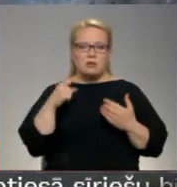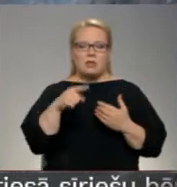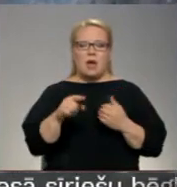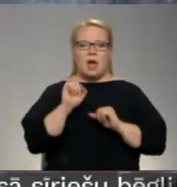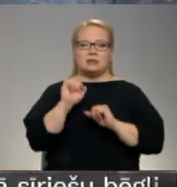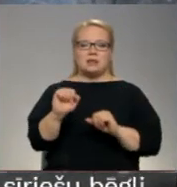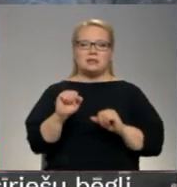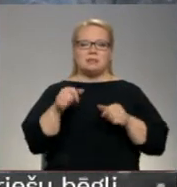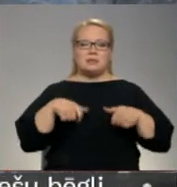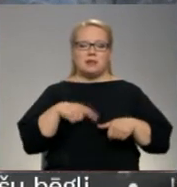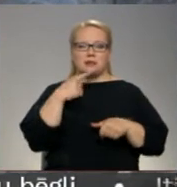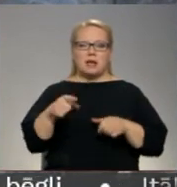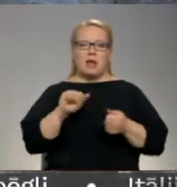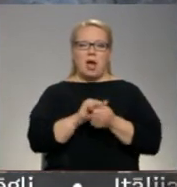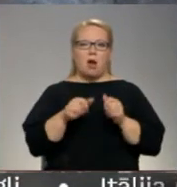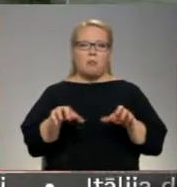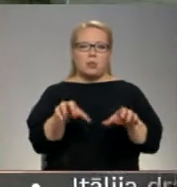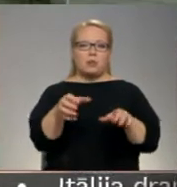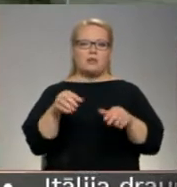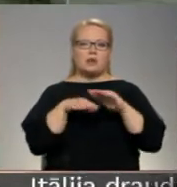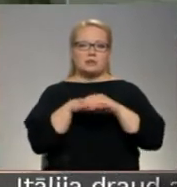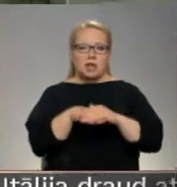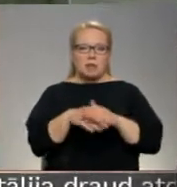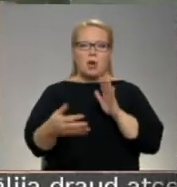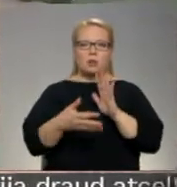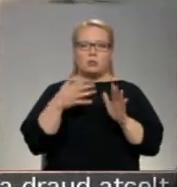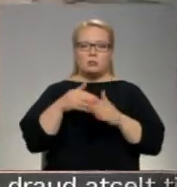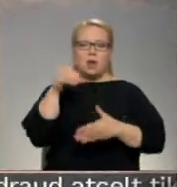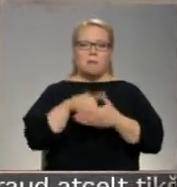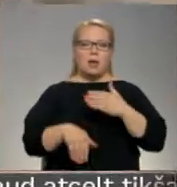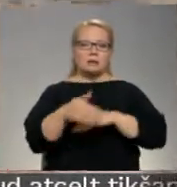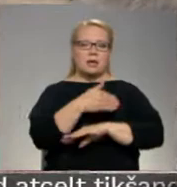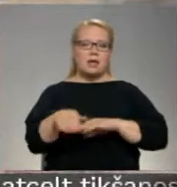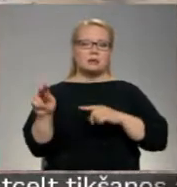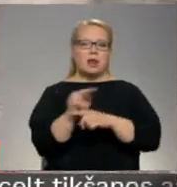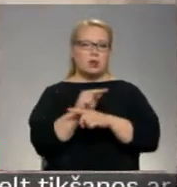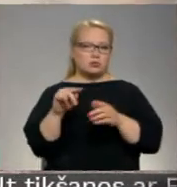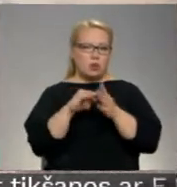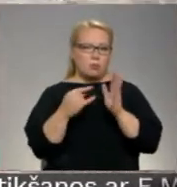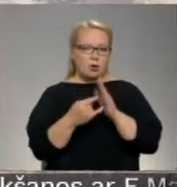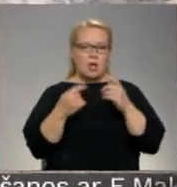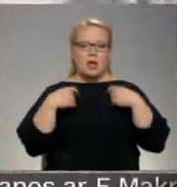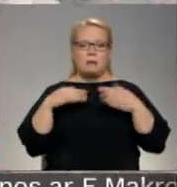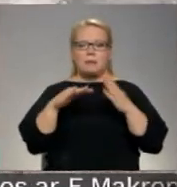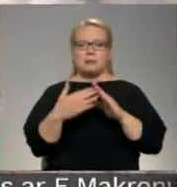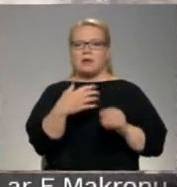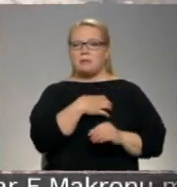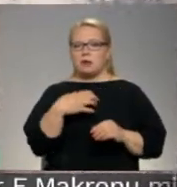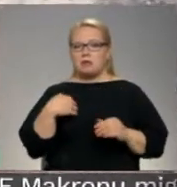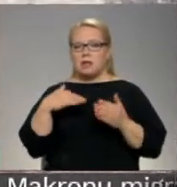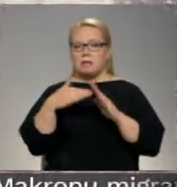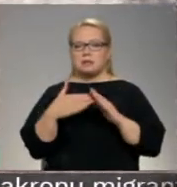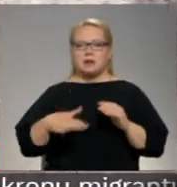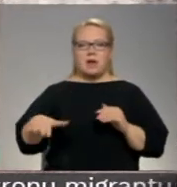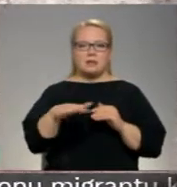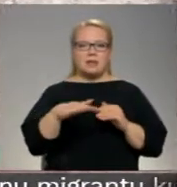inspekcija iesaka brūģi saglabāt un cik vien iespējams izmantot pastielas rekonstrukcijas projektu. Jākapels pilsētas pašvaldības pilsēta